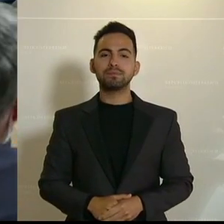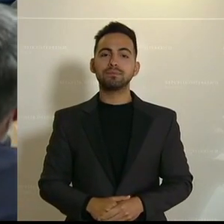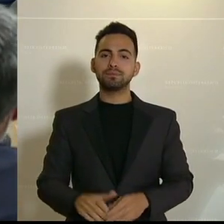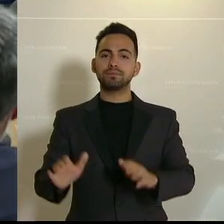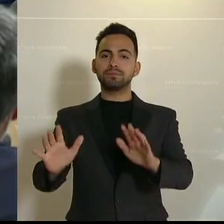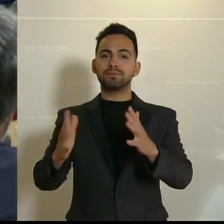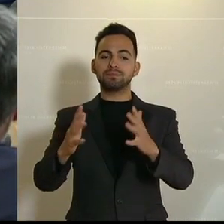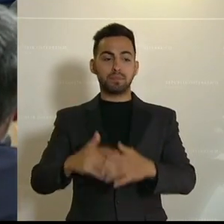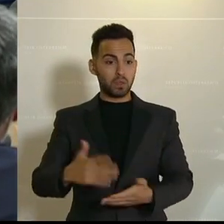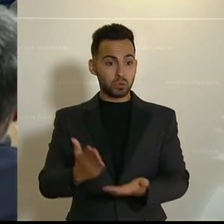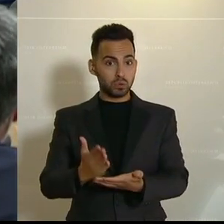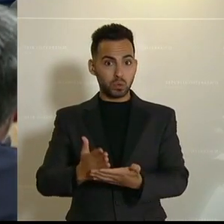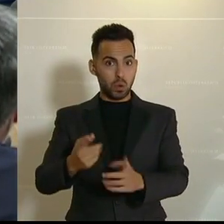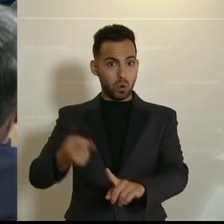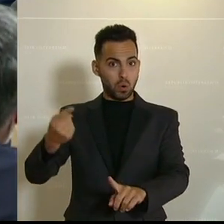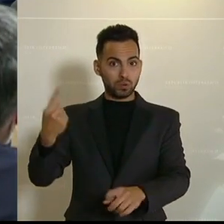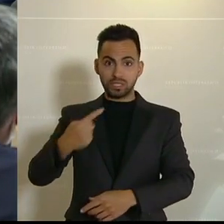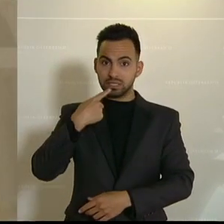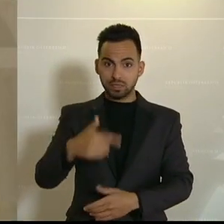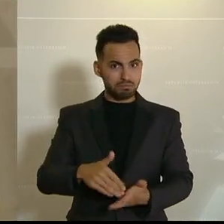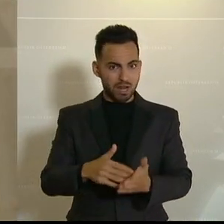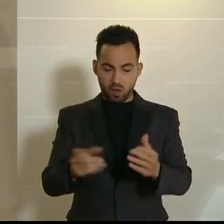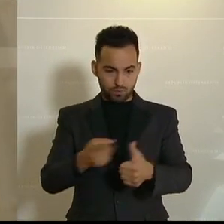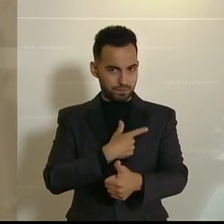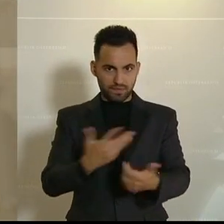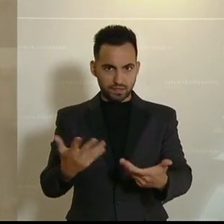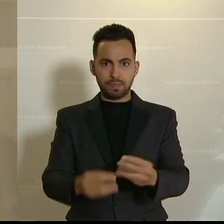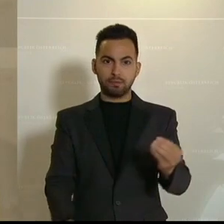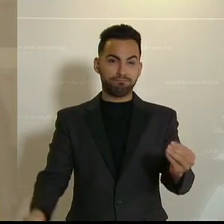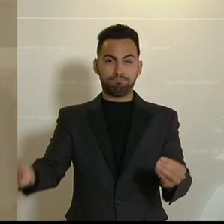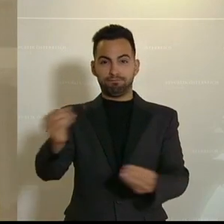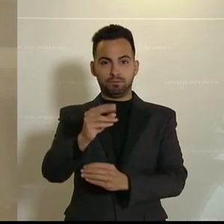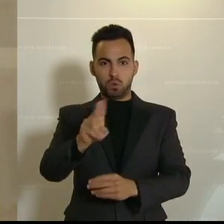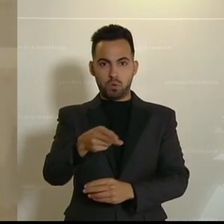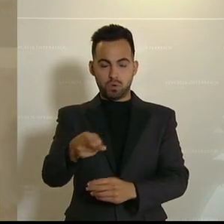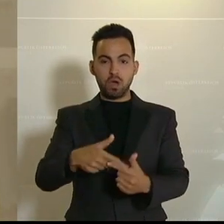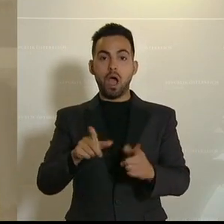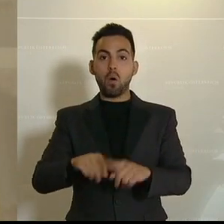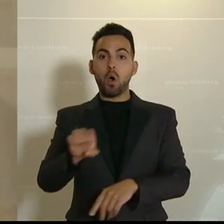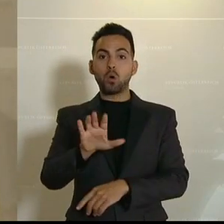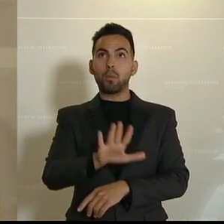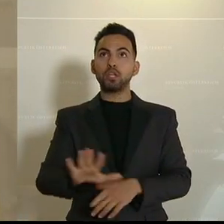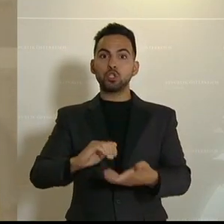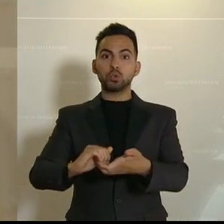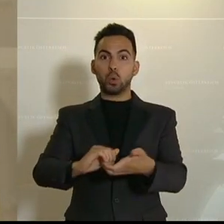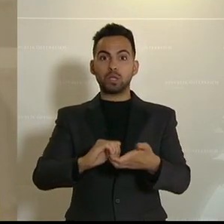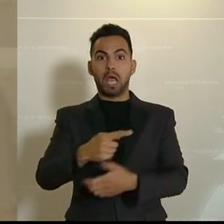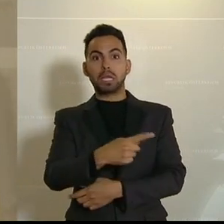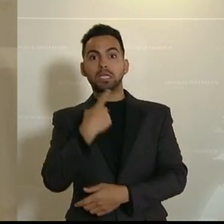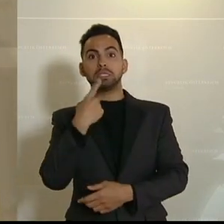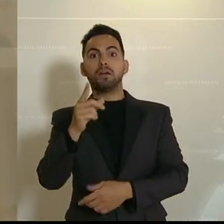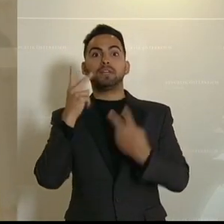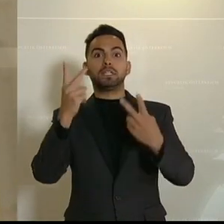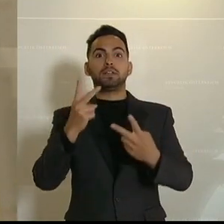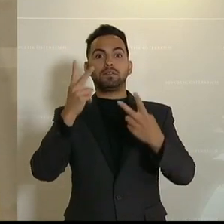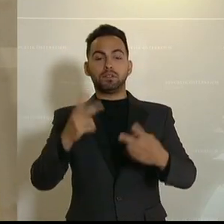Also es ist schon vielfach gesagt, wenn was notwendig ist, eine deutliche Erhöhung, das entspricht auch einer europäischen Solidarität, die Sie immer bemühen.